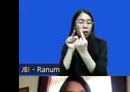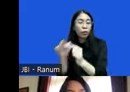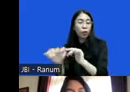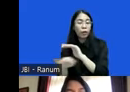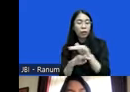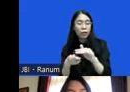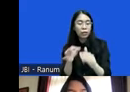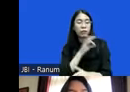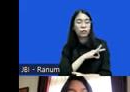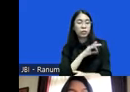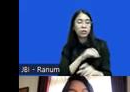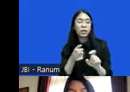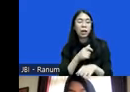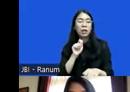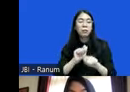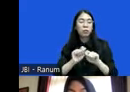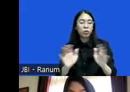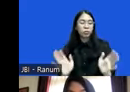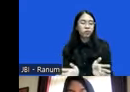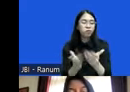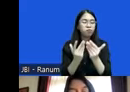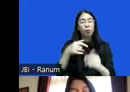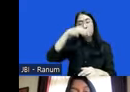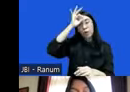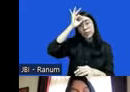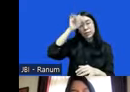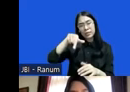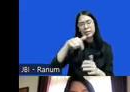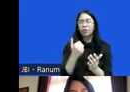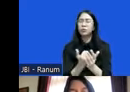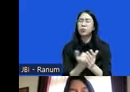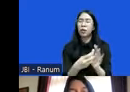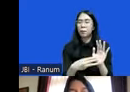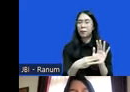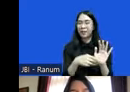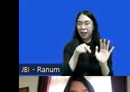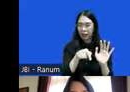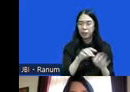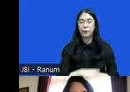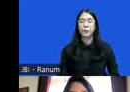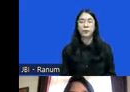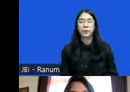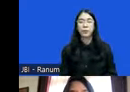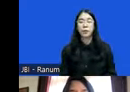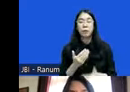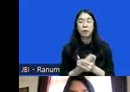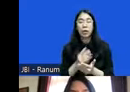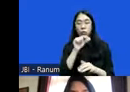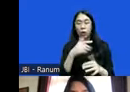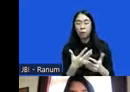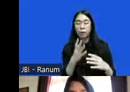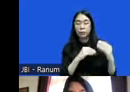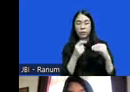fungsi dari dibentuknya Polri itu sendiri nah inilah yang menjadi persoalan gitu ya nah karena saya diminta untuk membahas tentang